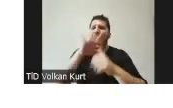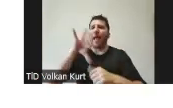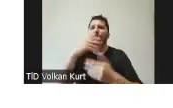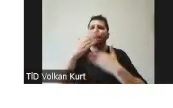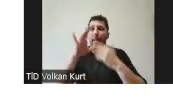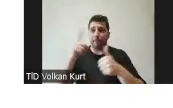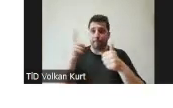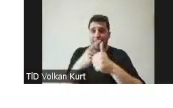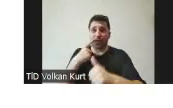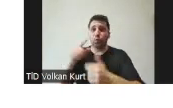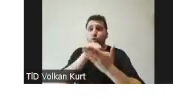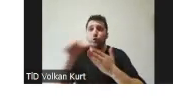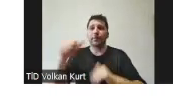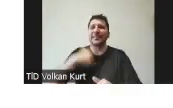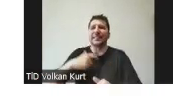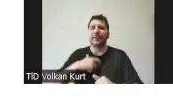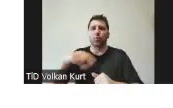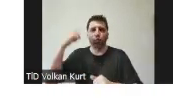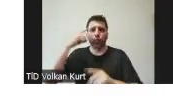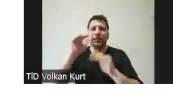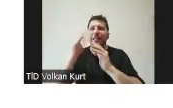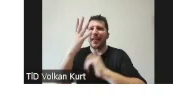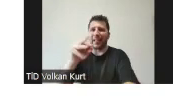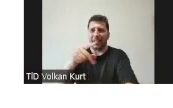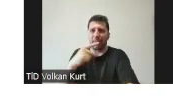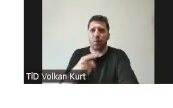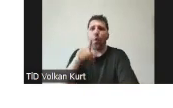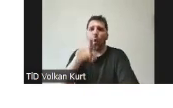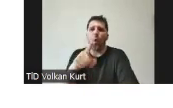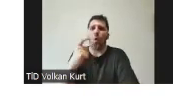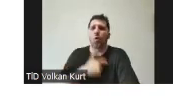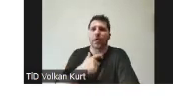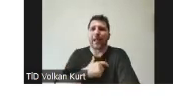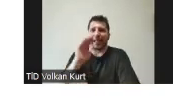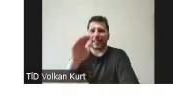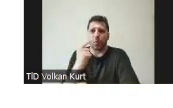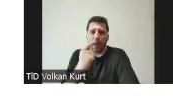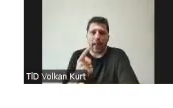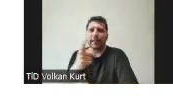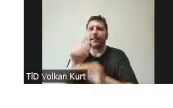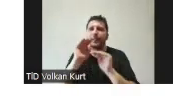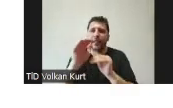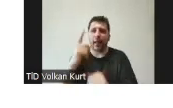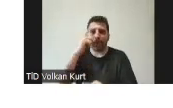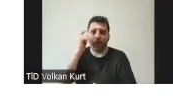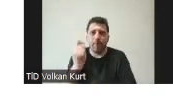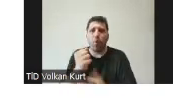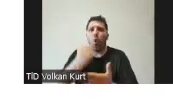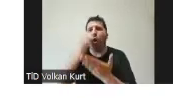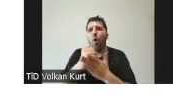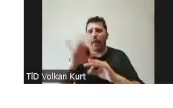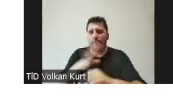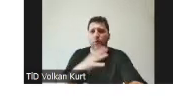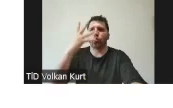başta tüm sivil düşün desteklerinde olduğu gibi bu özel destekte de desteğiniz, başvurunuz onaylandı diyelim. 4